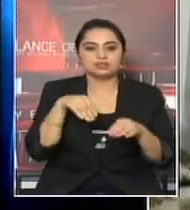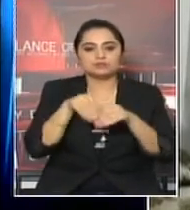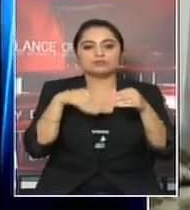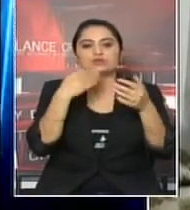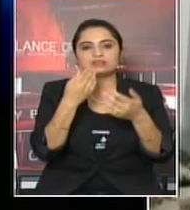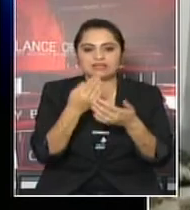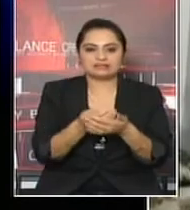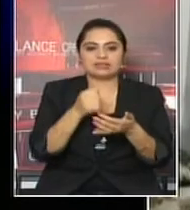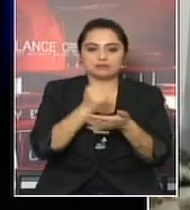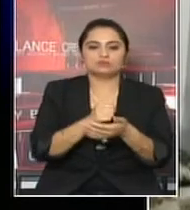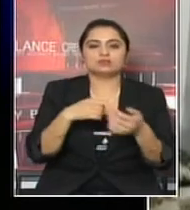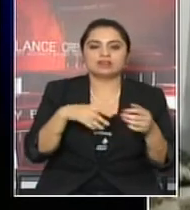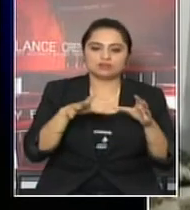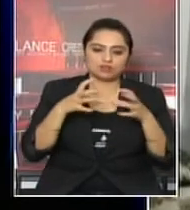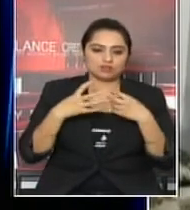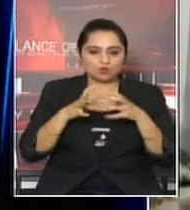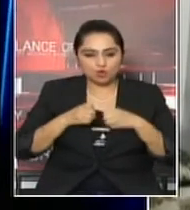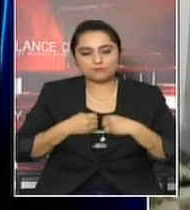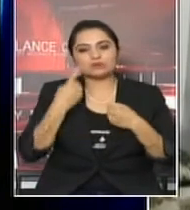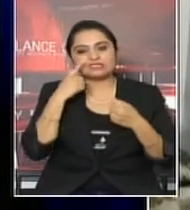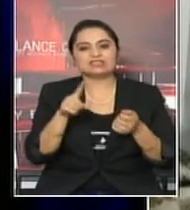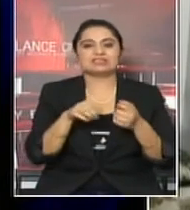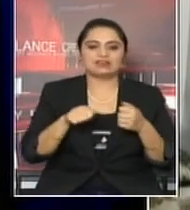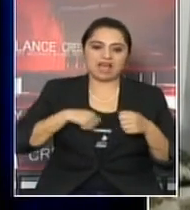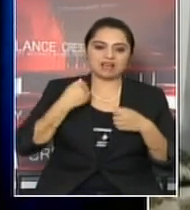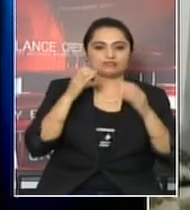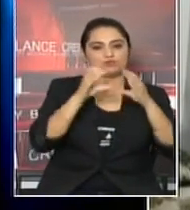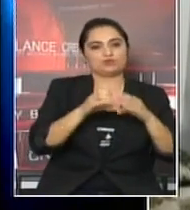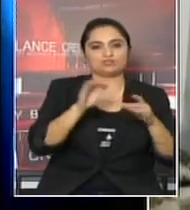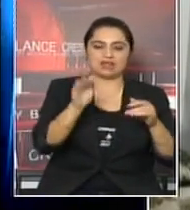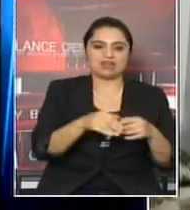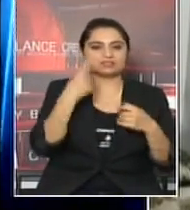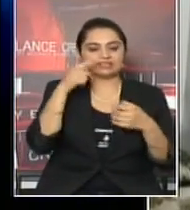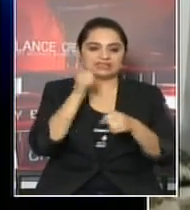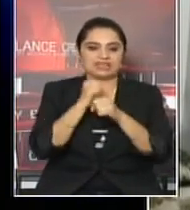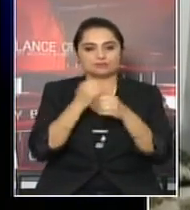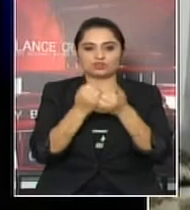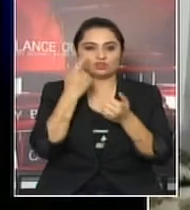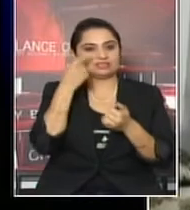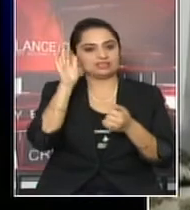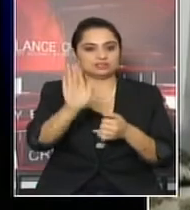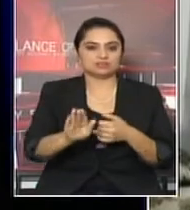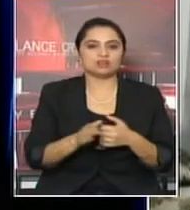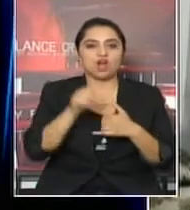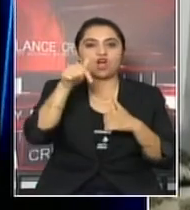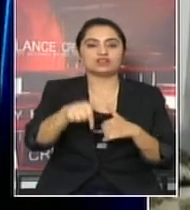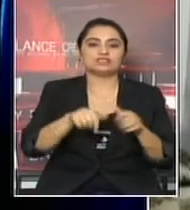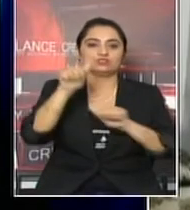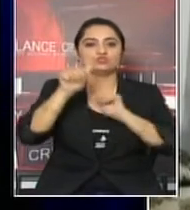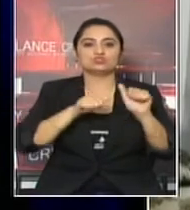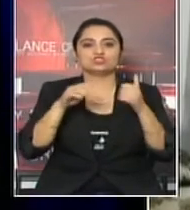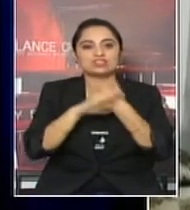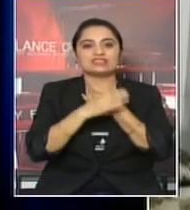लाई लोब्याउने देखी लियरा आखनो पक्त मा ल्याउने समा कारे गरे रहे को देखीये को चा। अईले जुन